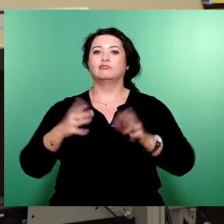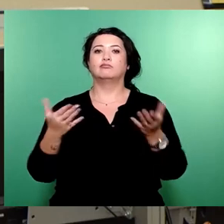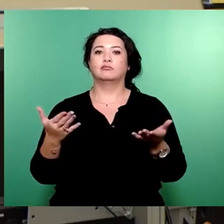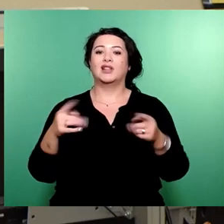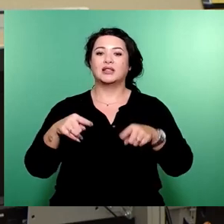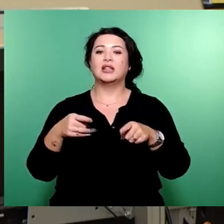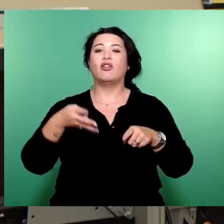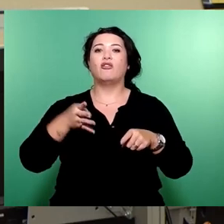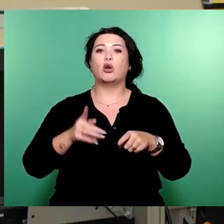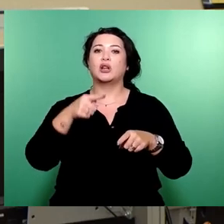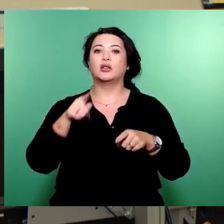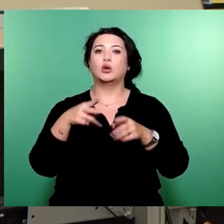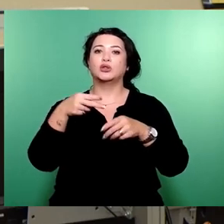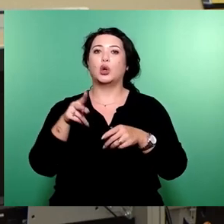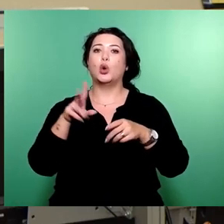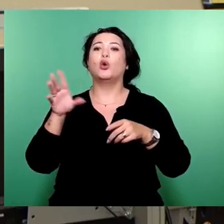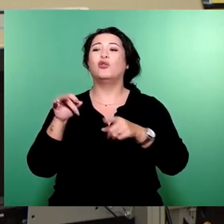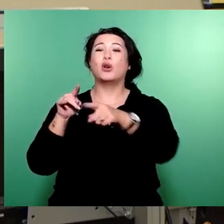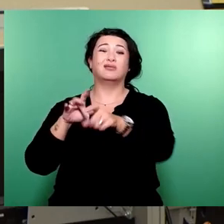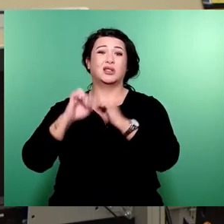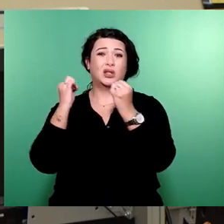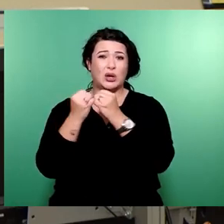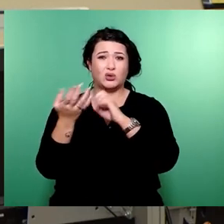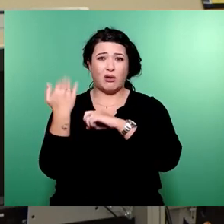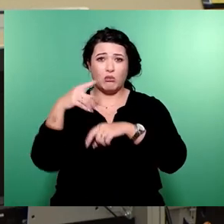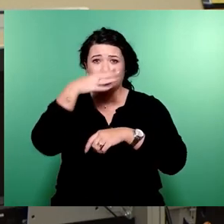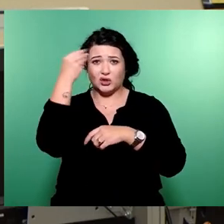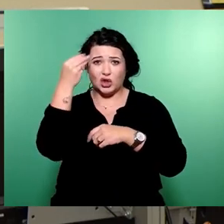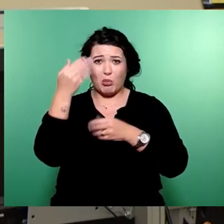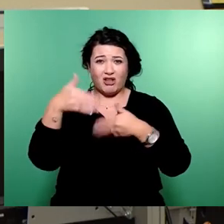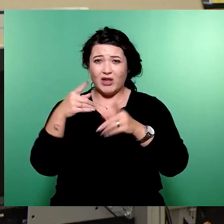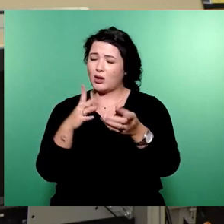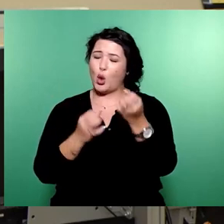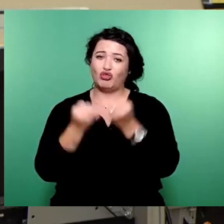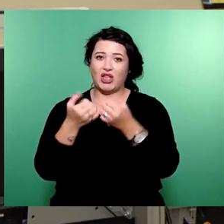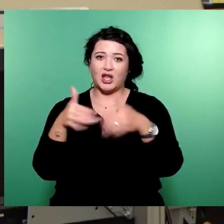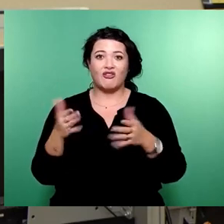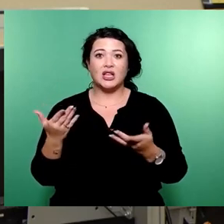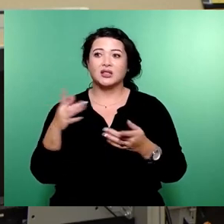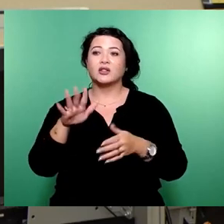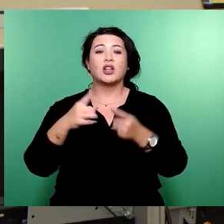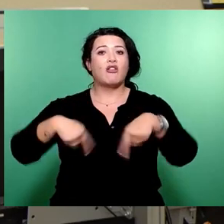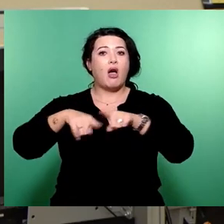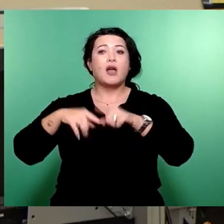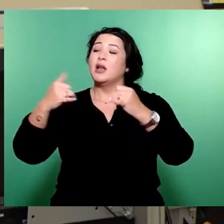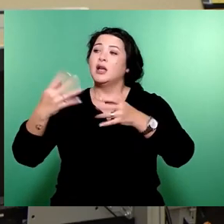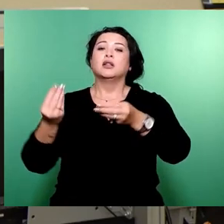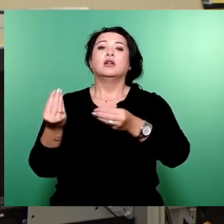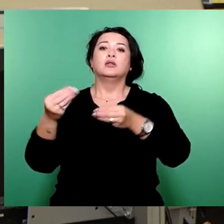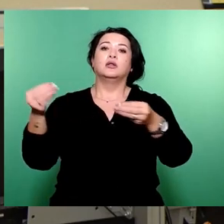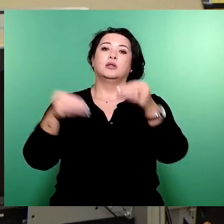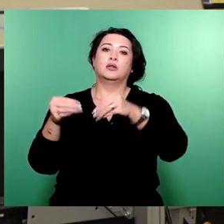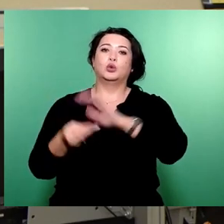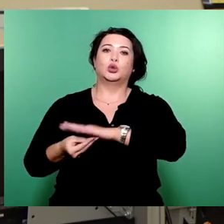unglaublich problematische Situation im Sommer, was diesen Verein dort ereilt hat. Die haben wir jetzt reingepackt. Wir können jetzt ausschreiben